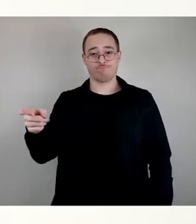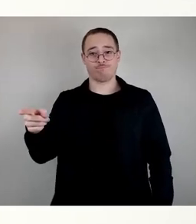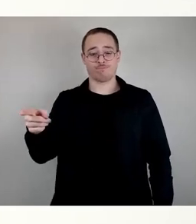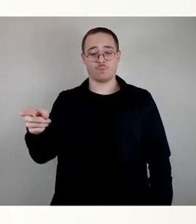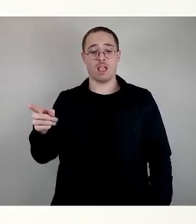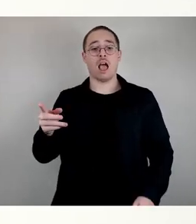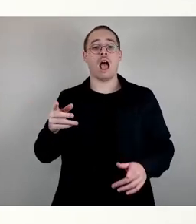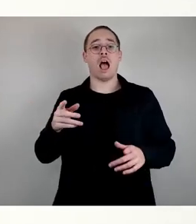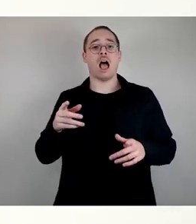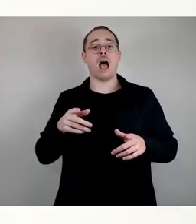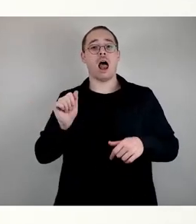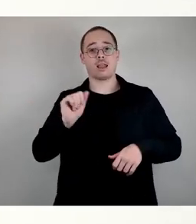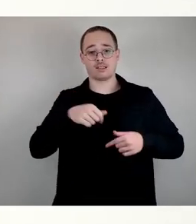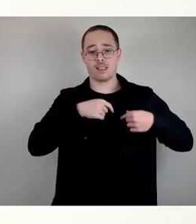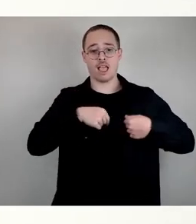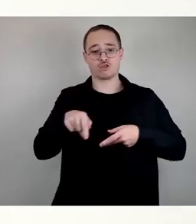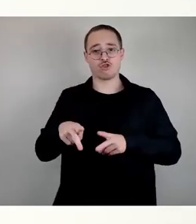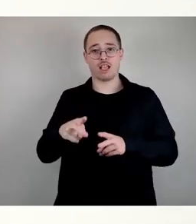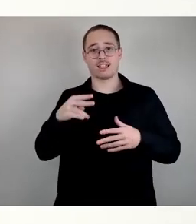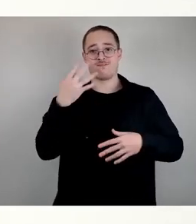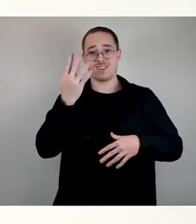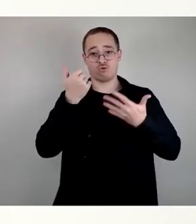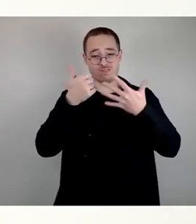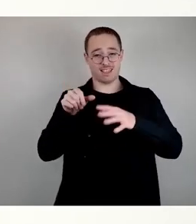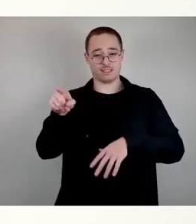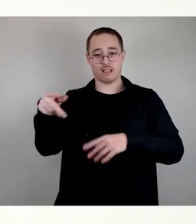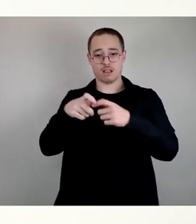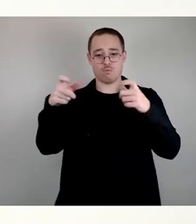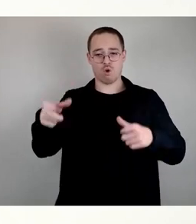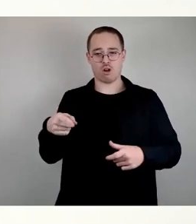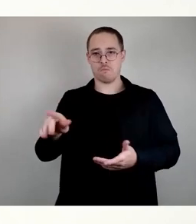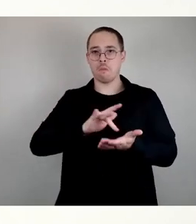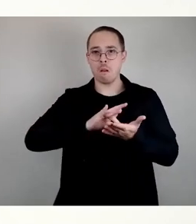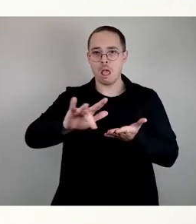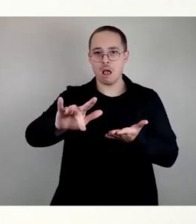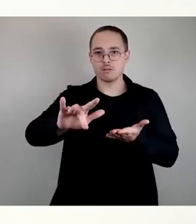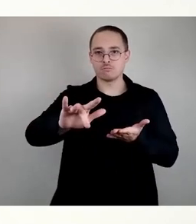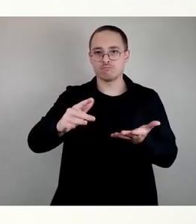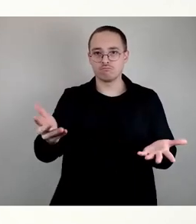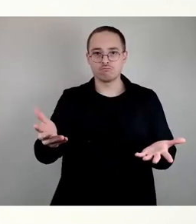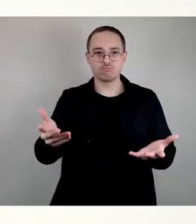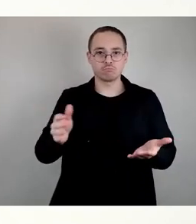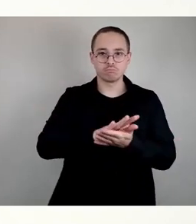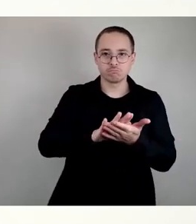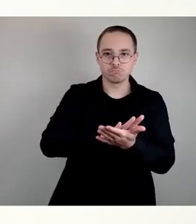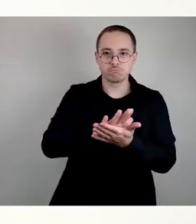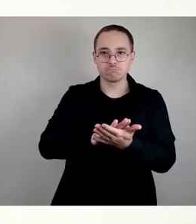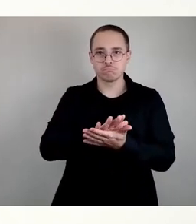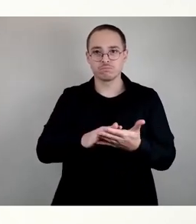ein leerstehendes Gebäude. Es steht seit Oktober 2022 leer. Es gibt